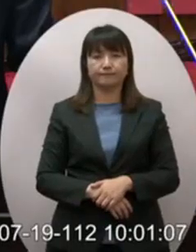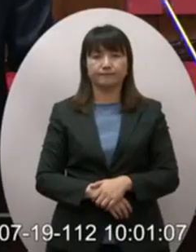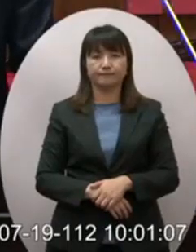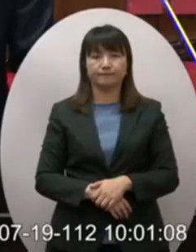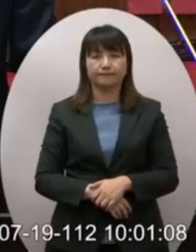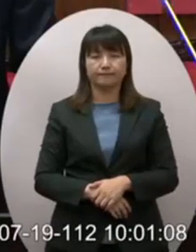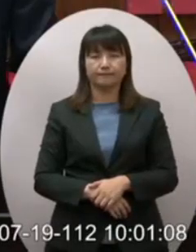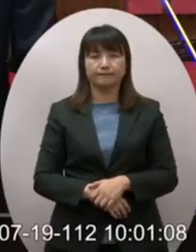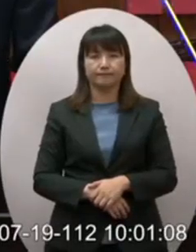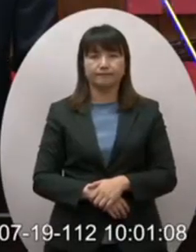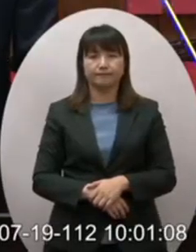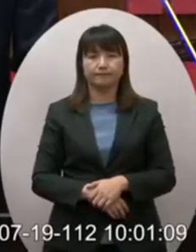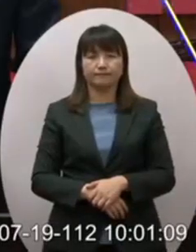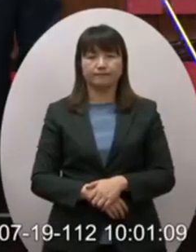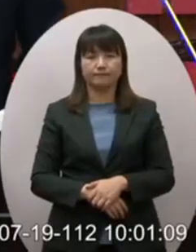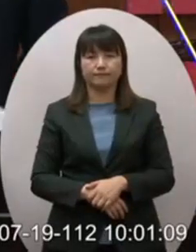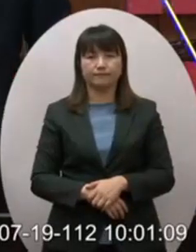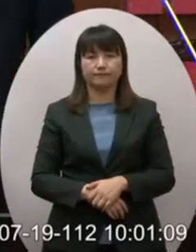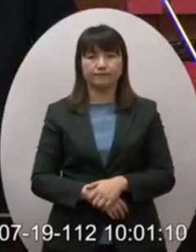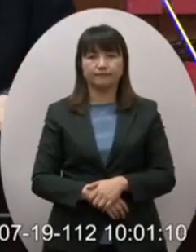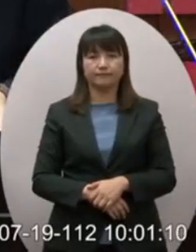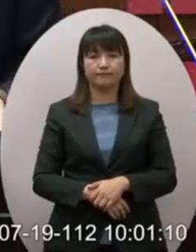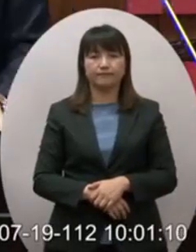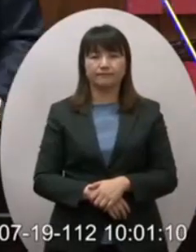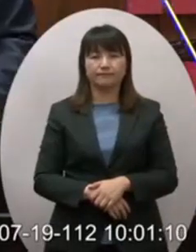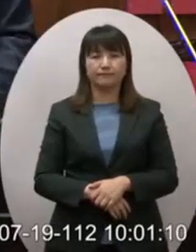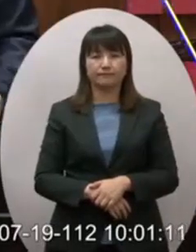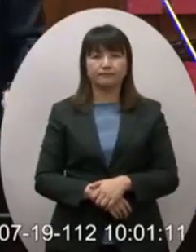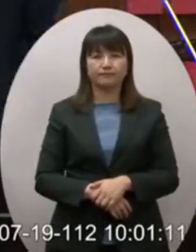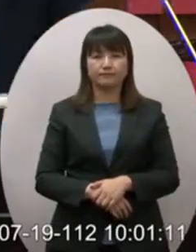我不是講道理啊好嗎呀